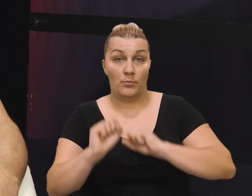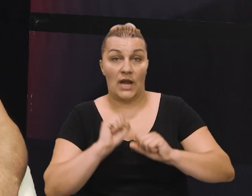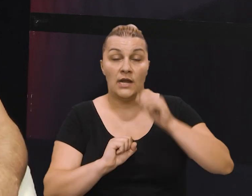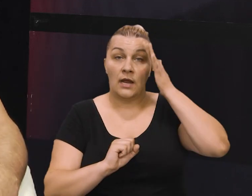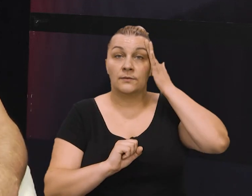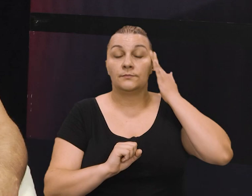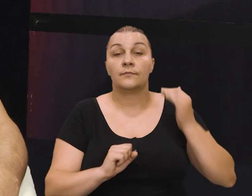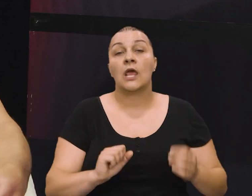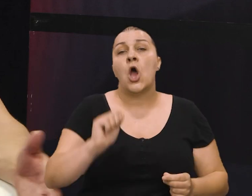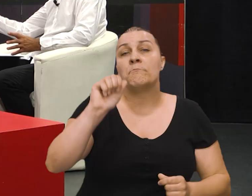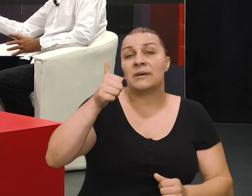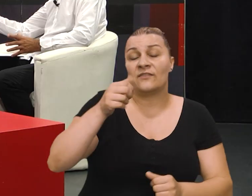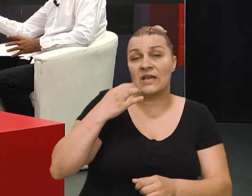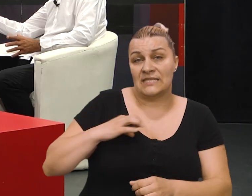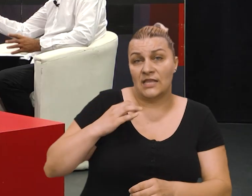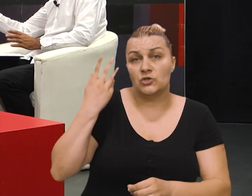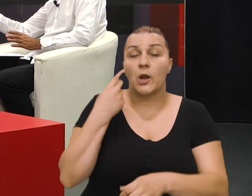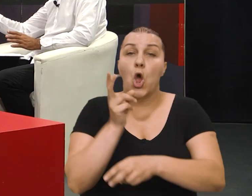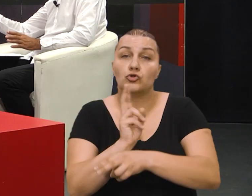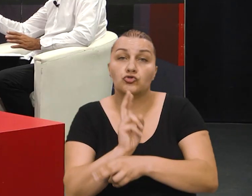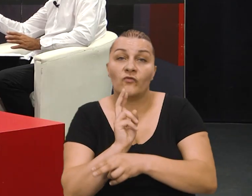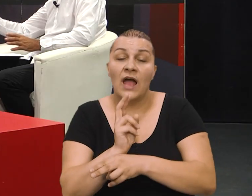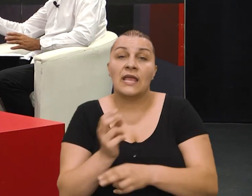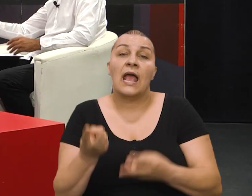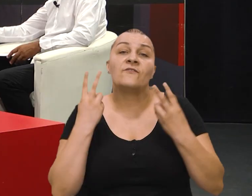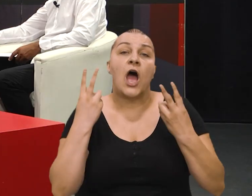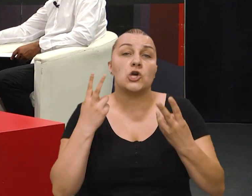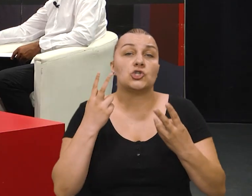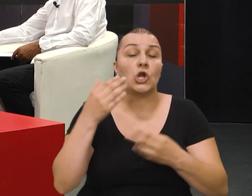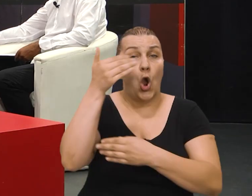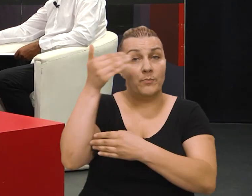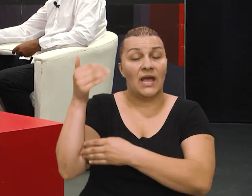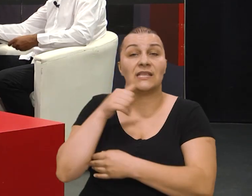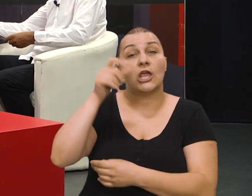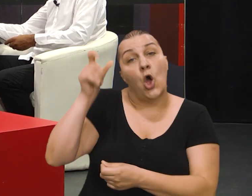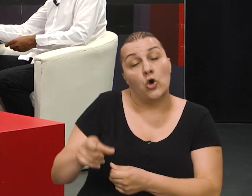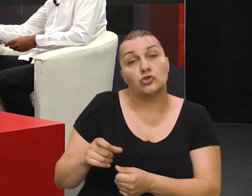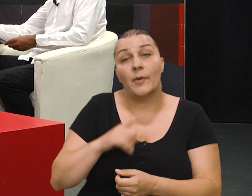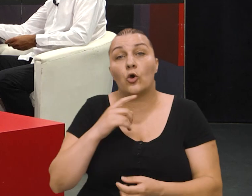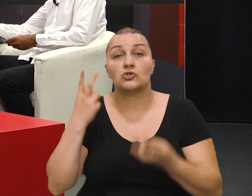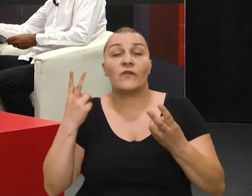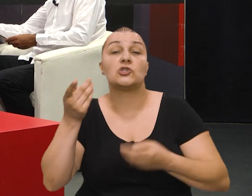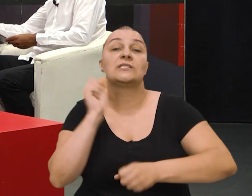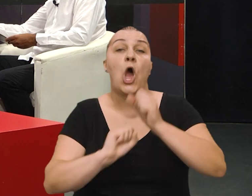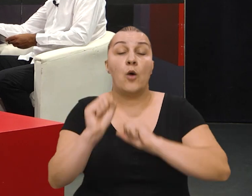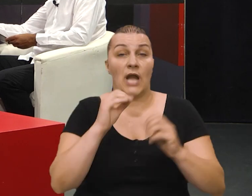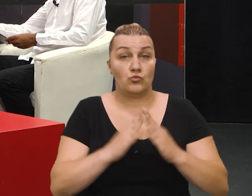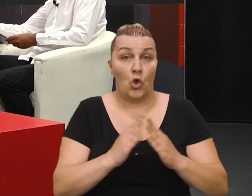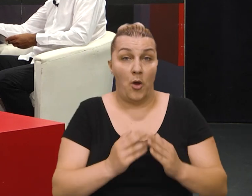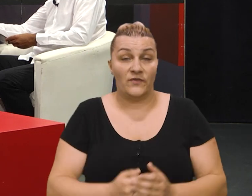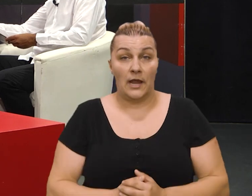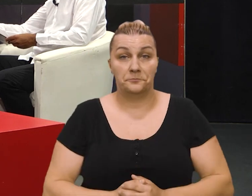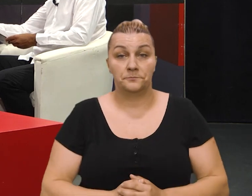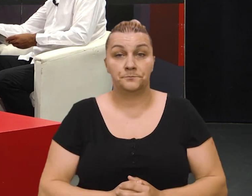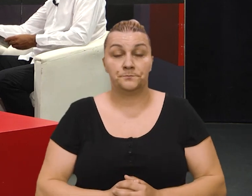jel? Da, prve zadače su bile čuvanje vitalnih objekata. Čuvanje vitalnih objekata i osoba značajni za obranu domovine,